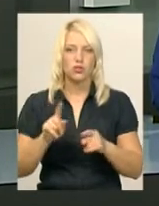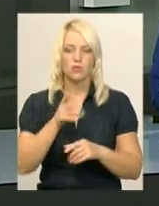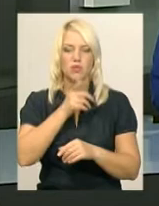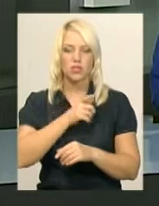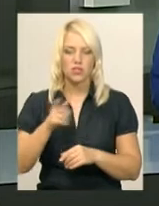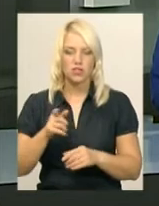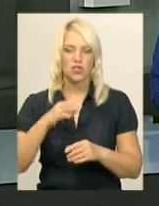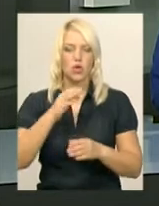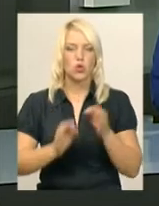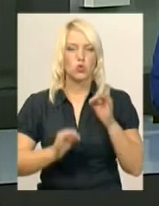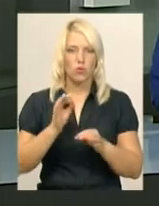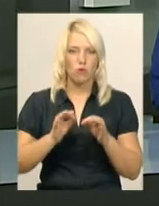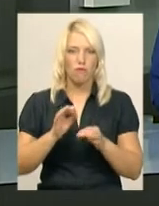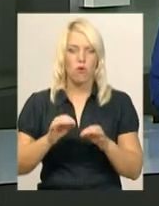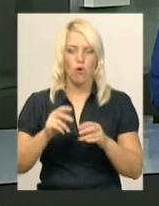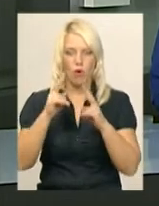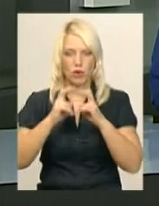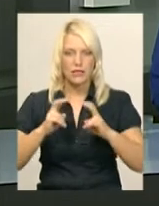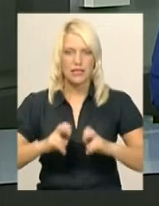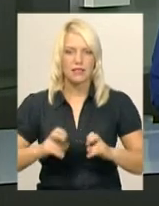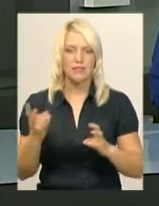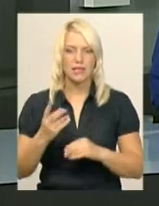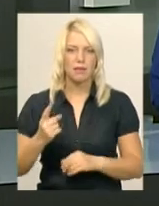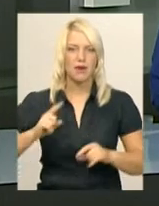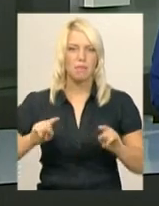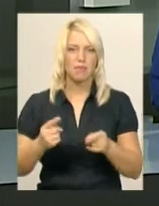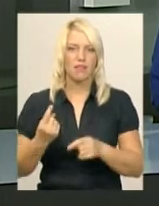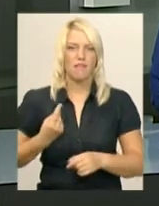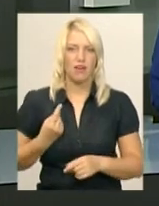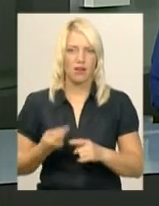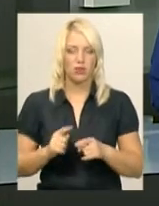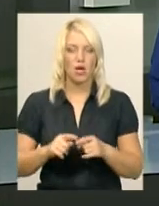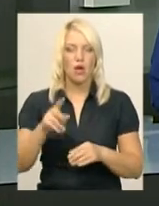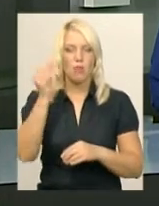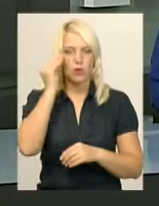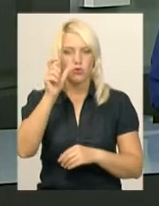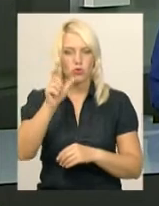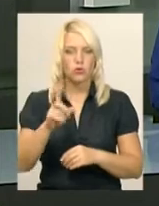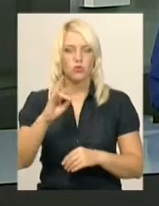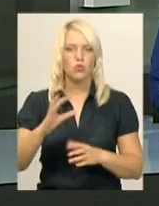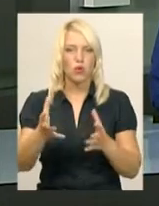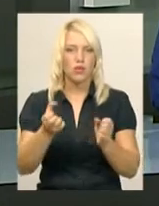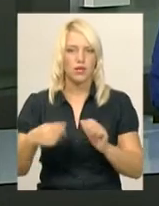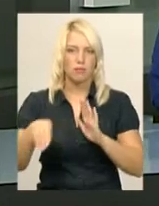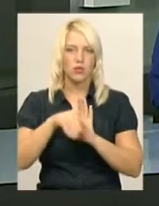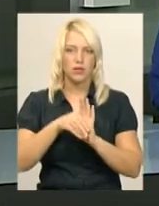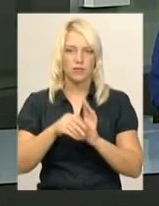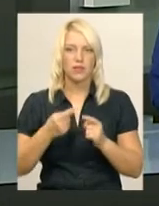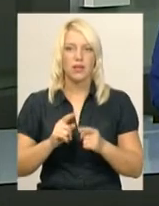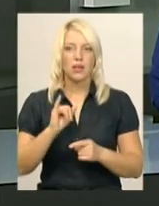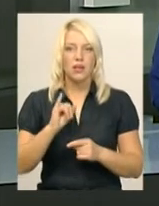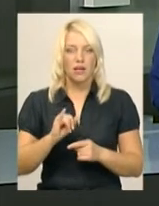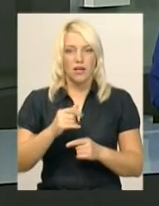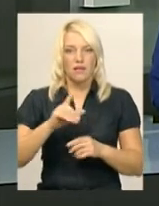слідства слід утримувати під вартою. Нагадаю, Віктора Солодкого підозрюють в отриманні неправомірної вигоди. За версією слідства,